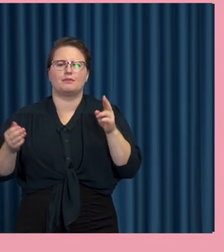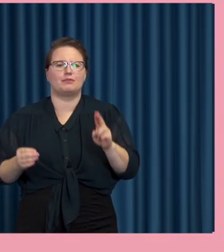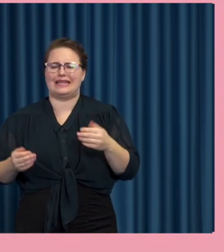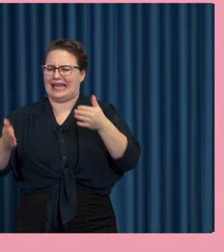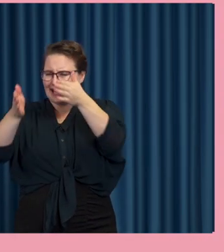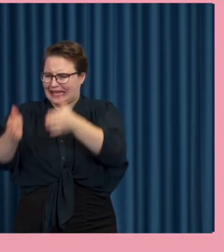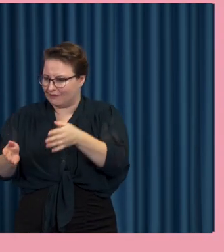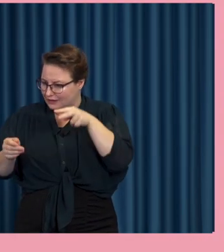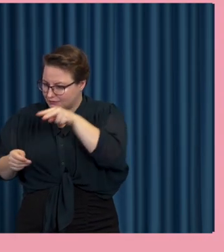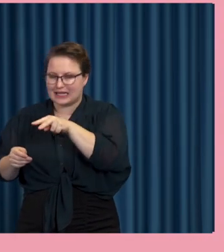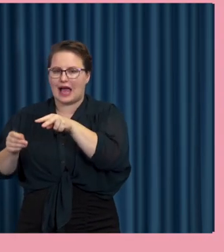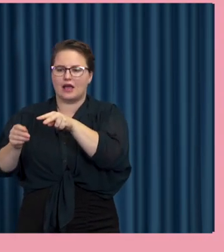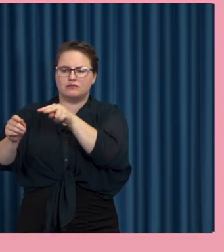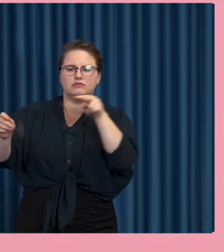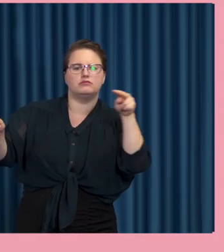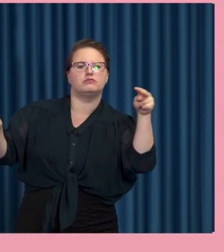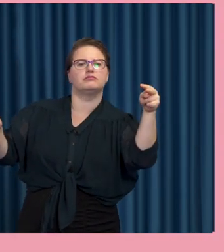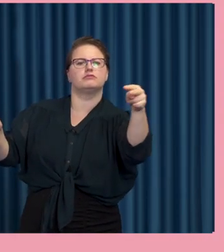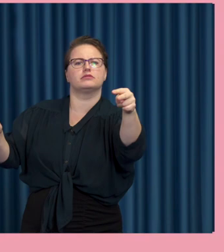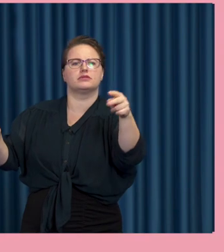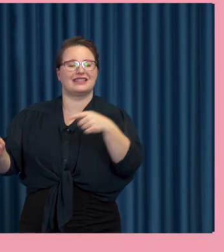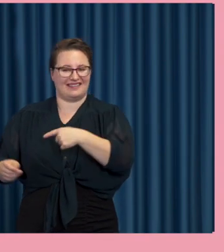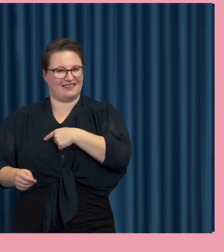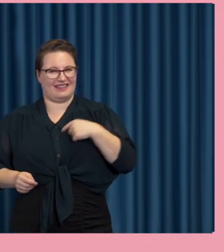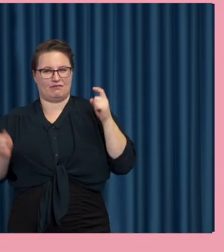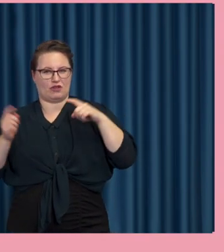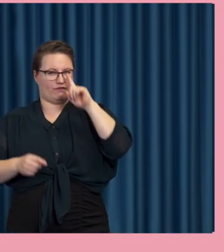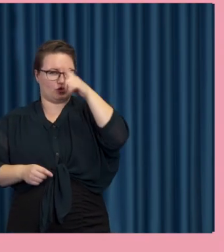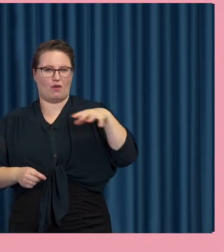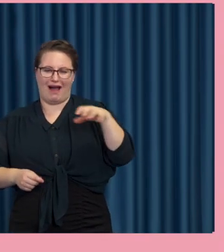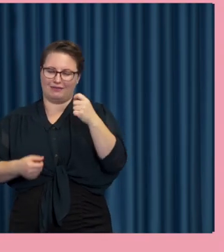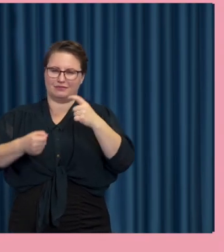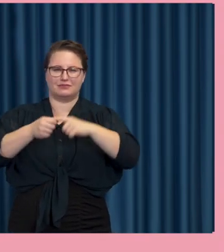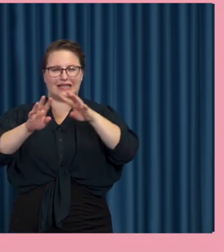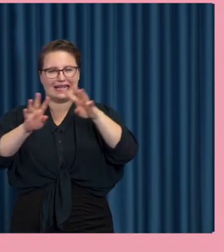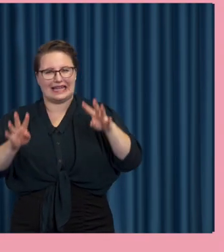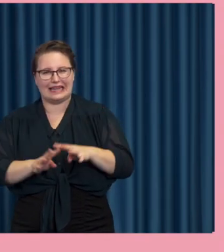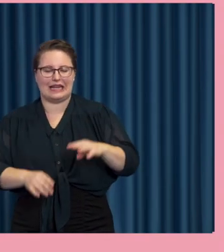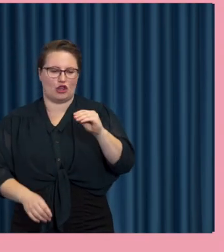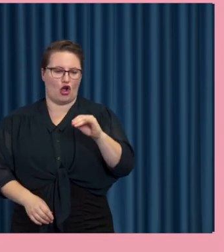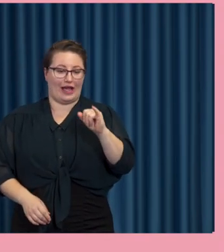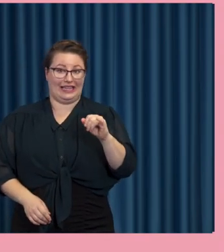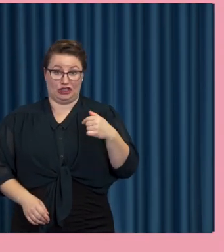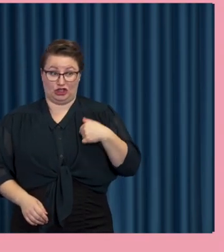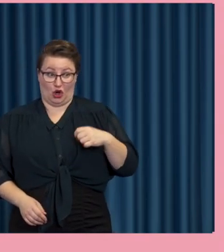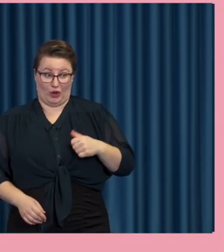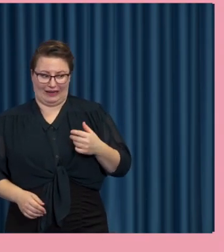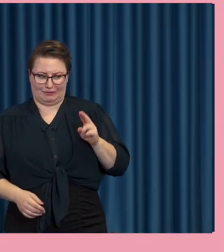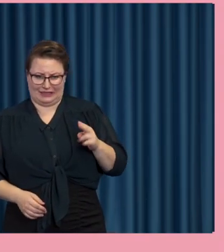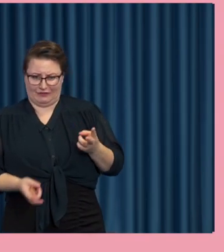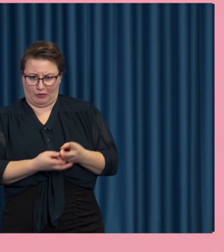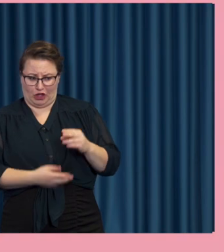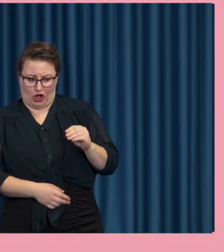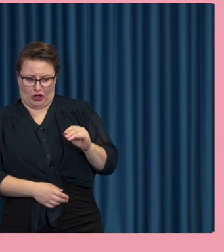är bortom individen. kan inte se, vi kan inte förstå allting när det kommer till internet kring AI. Vi vet inte ens vad AI